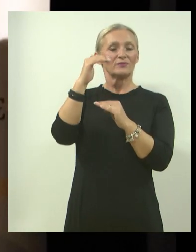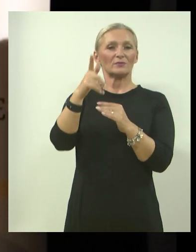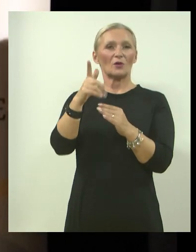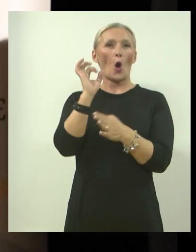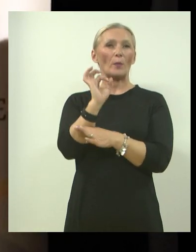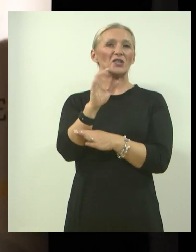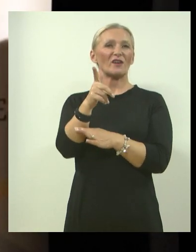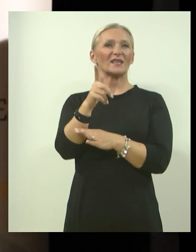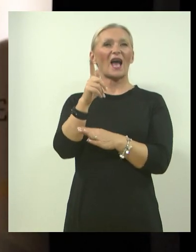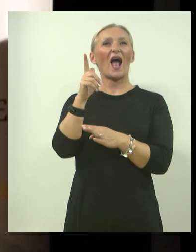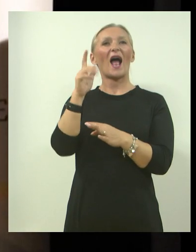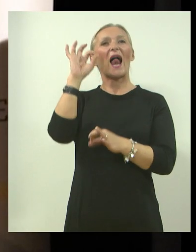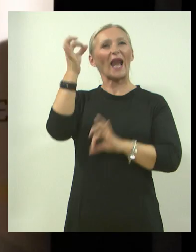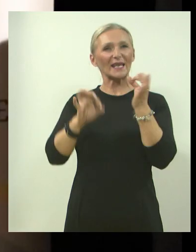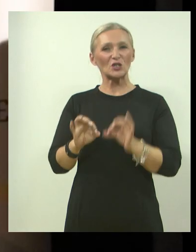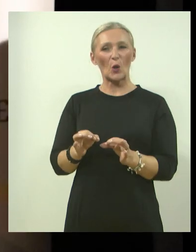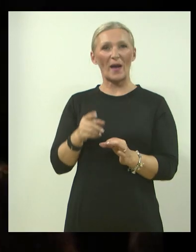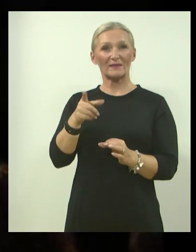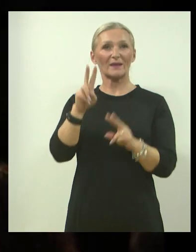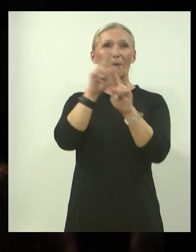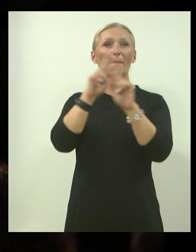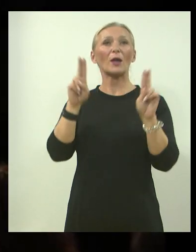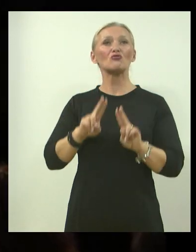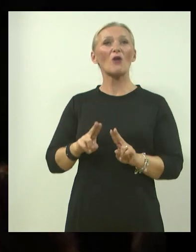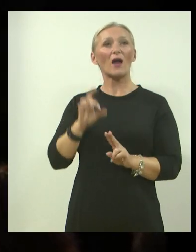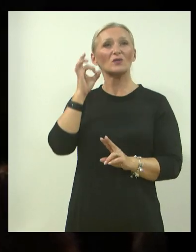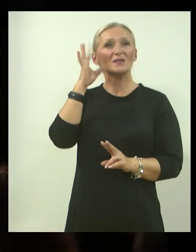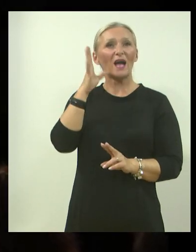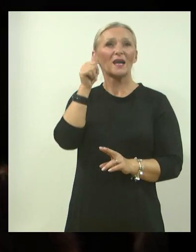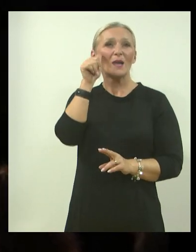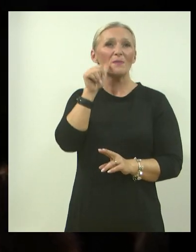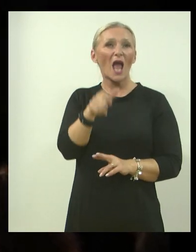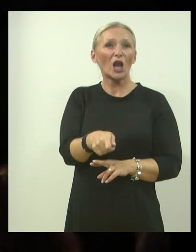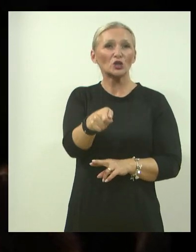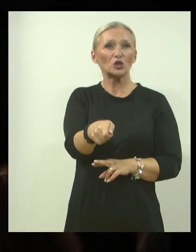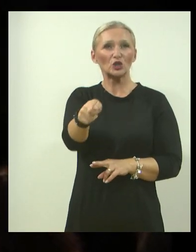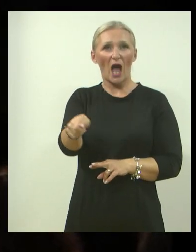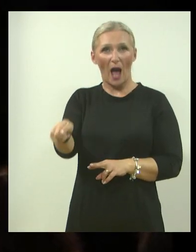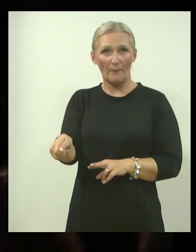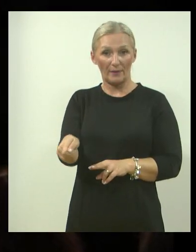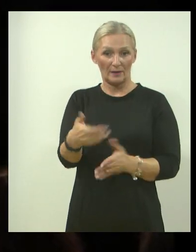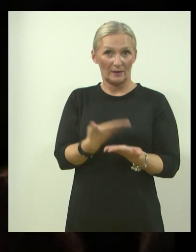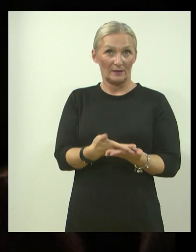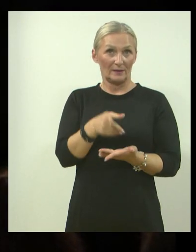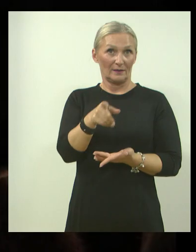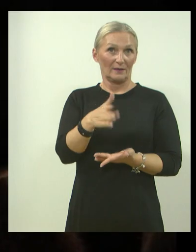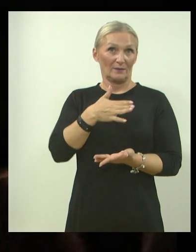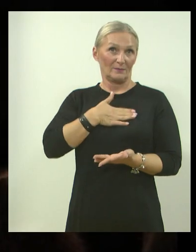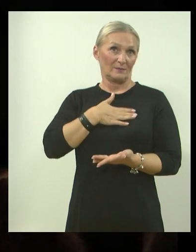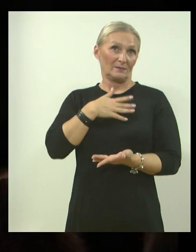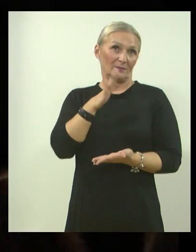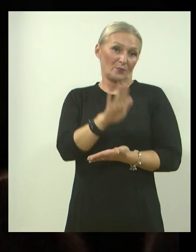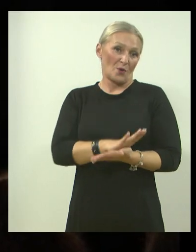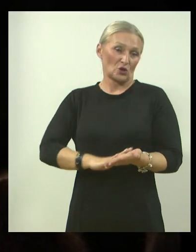je mjesec listopad, kad inače obilježavamo Međunarodni dan Bijelog štaba. Tako da smo, evo, ja bih rekao,